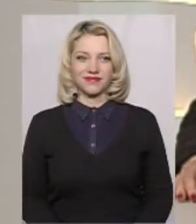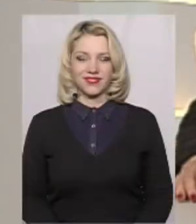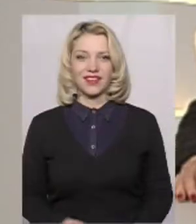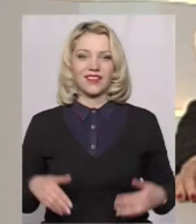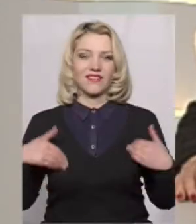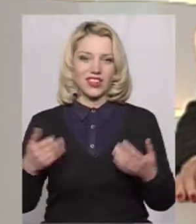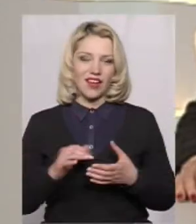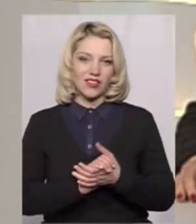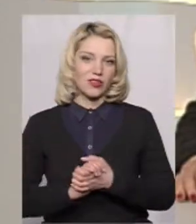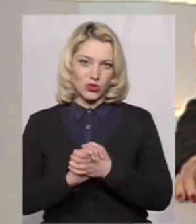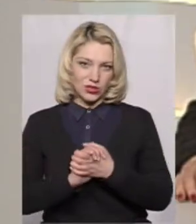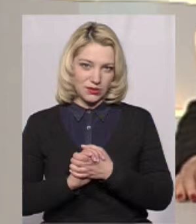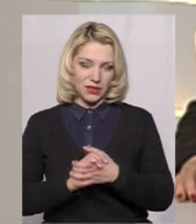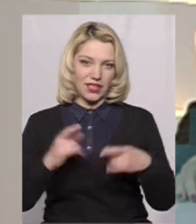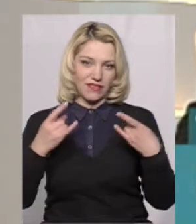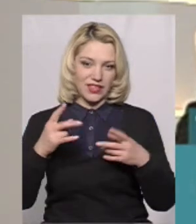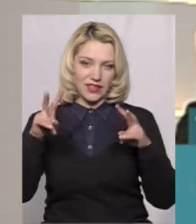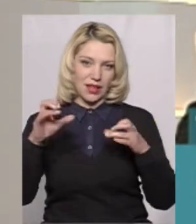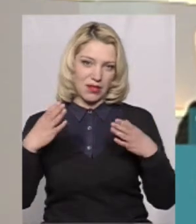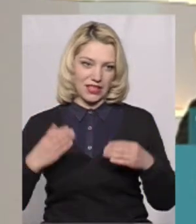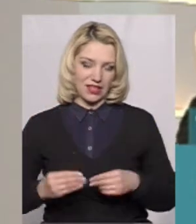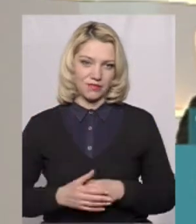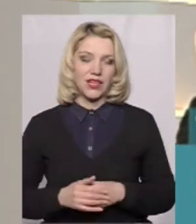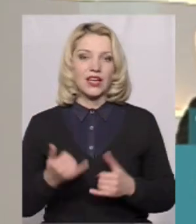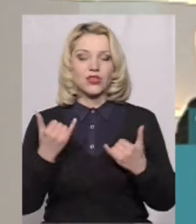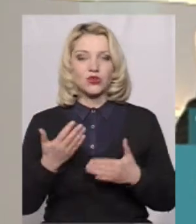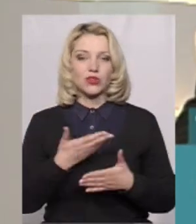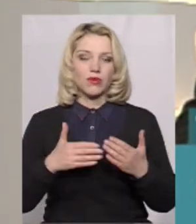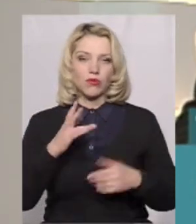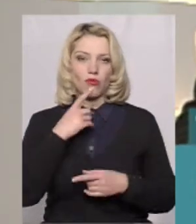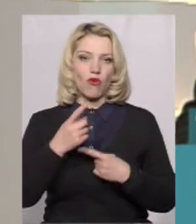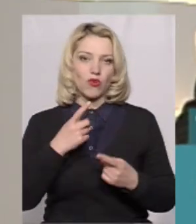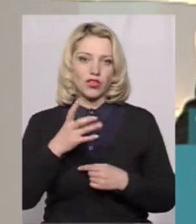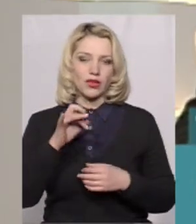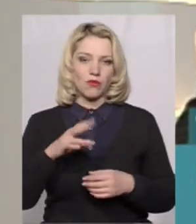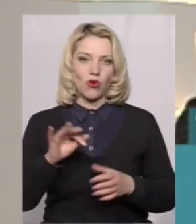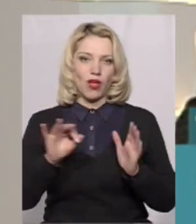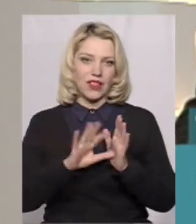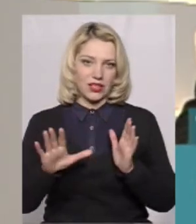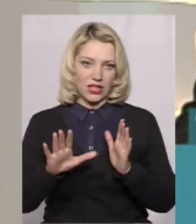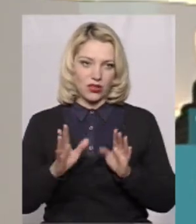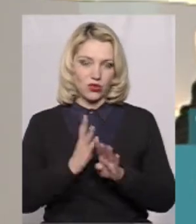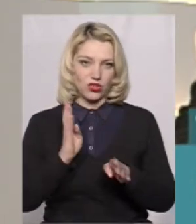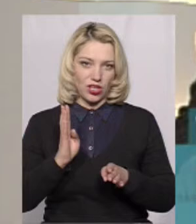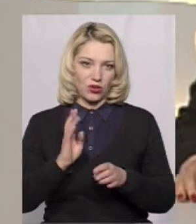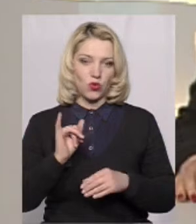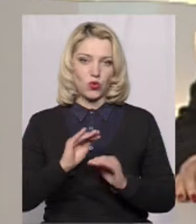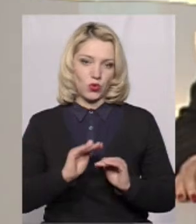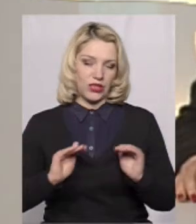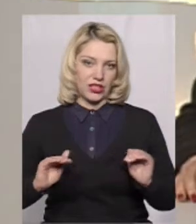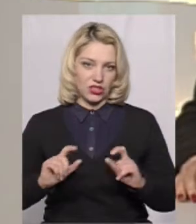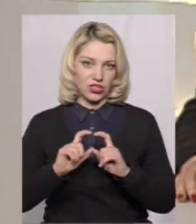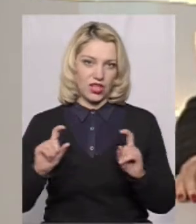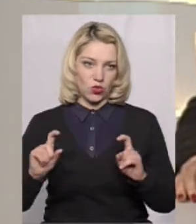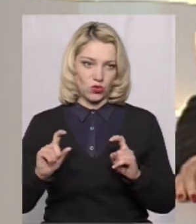Вітаю на Суспільному. В ефірі тема дня. Сьогодні ми будемо говорити про електронну чергу у дитячий